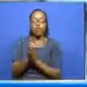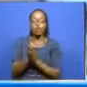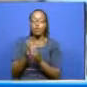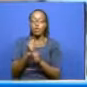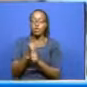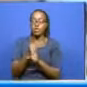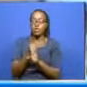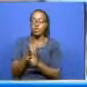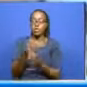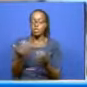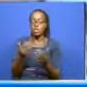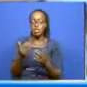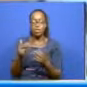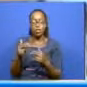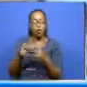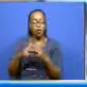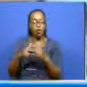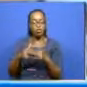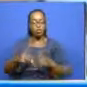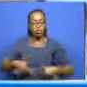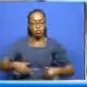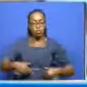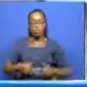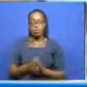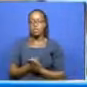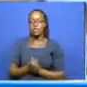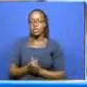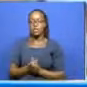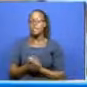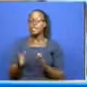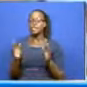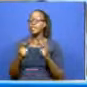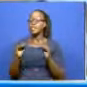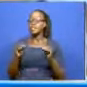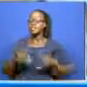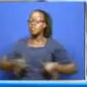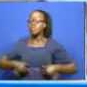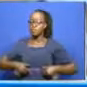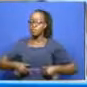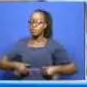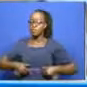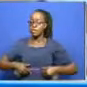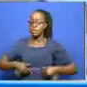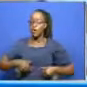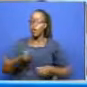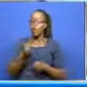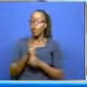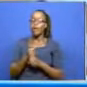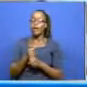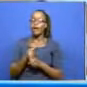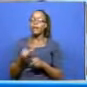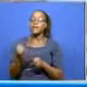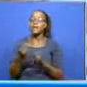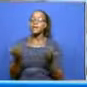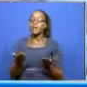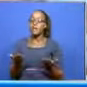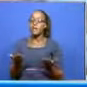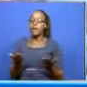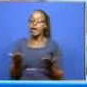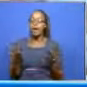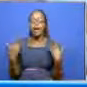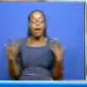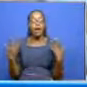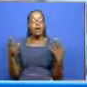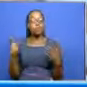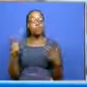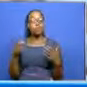To get skills, inafundisha vijana kwa kazi ni mahali popoti. Ukeuna mikono yako miwili,